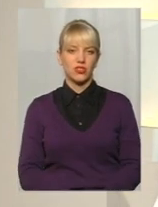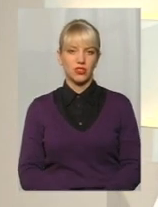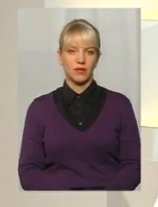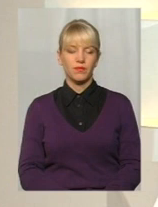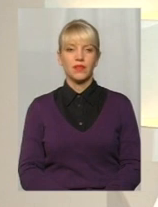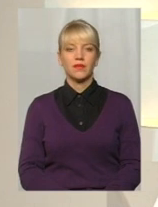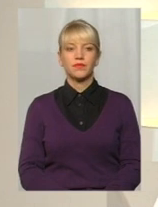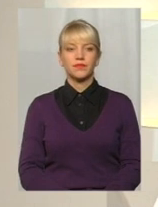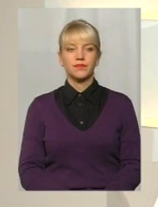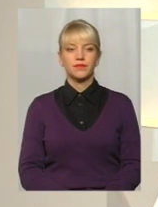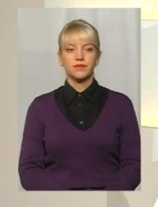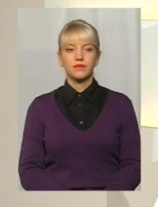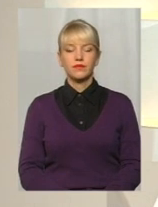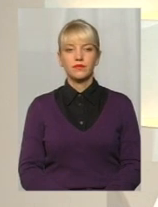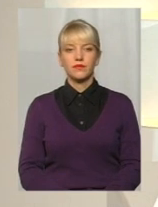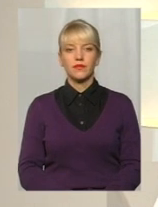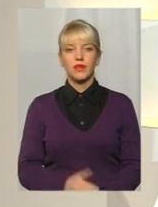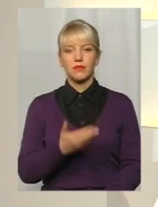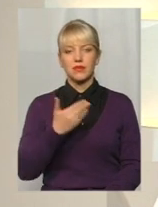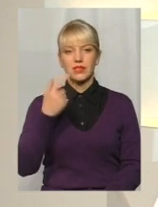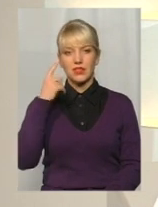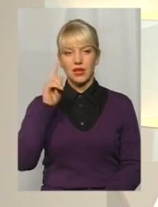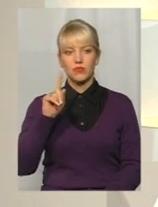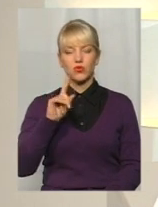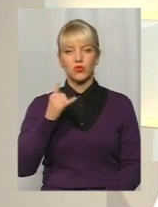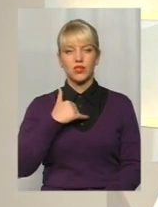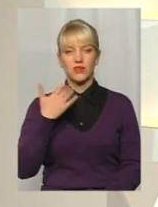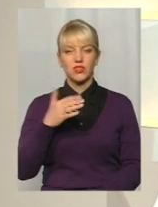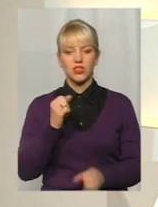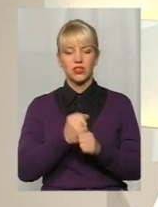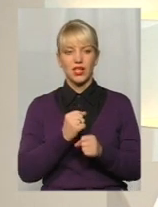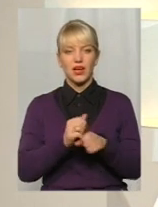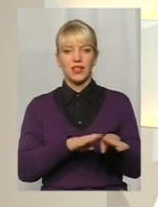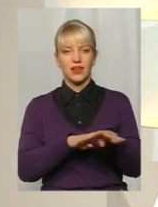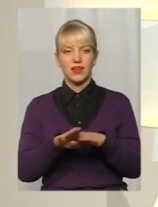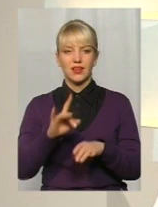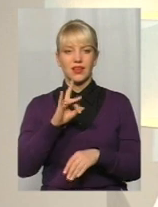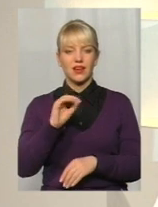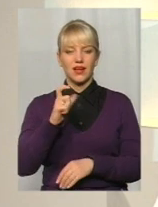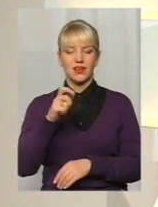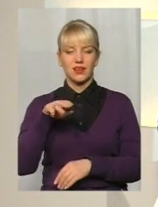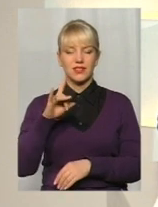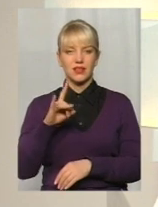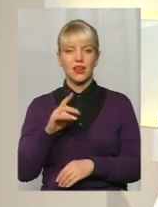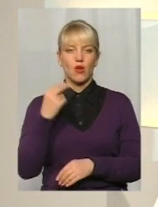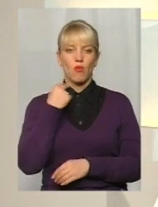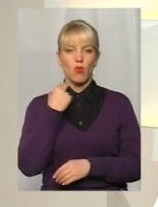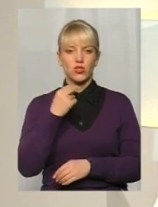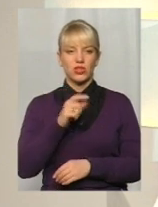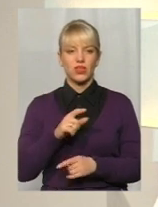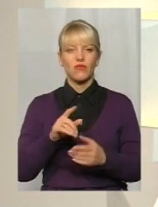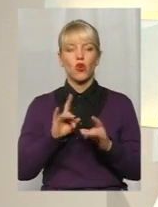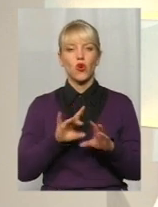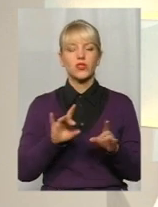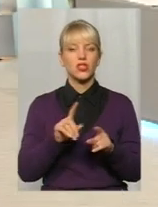проводити слідство. Дякую, пане Юрі. Ми знаємо, що вже в нас діє єдиний реєстр, саме боржників. Розкажіть,